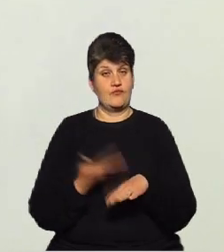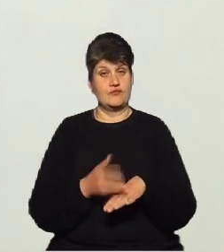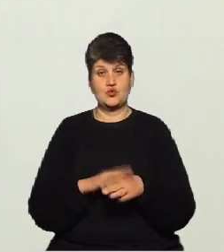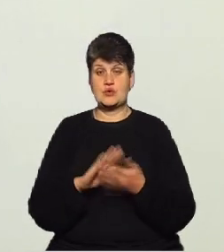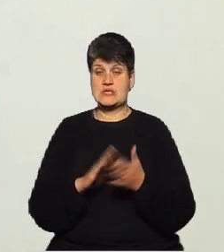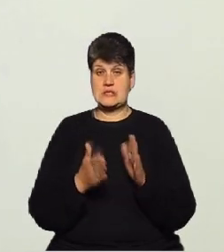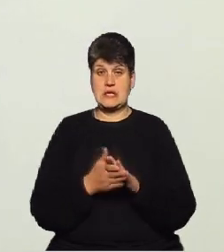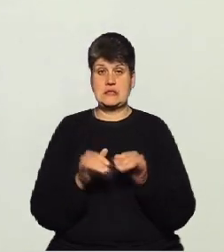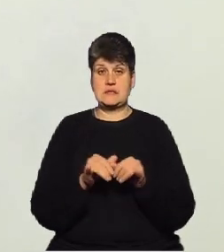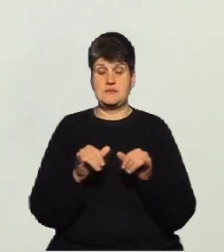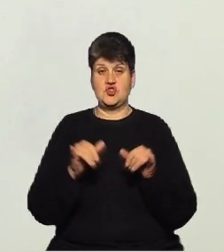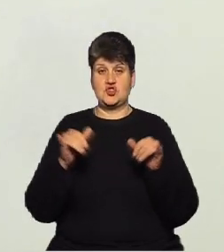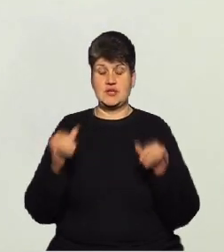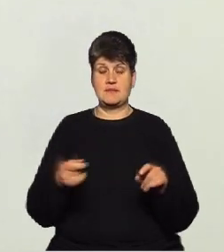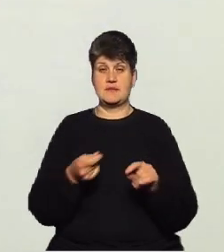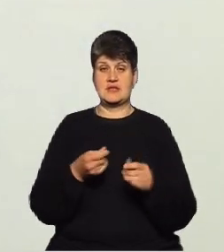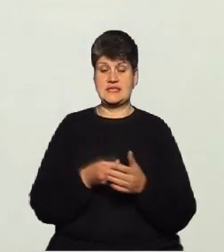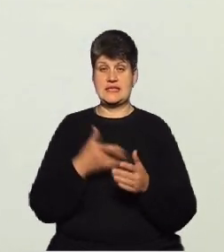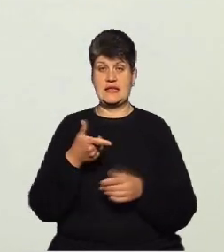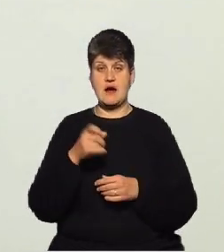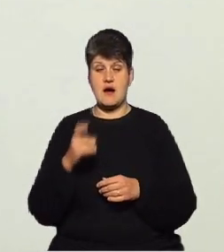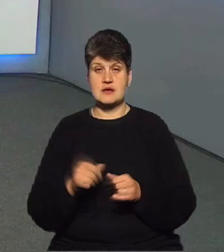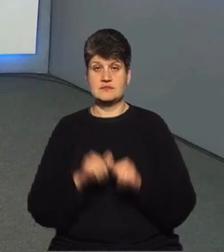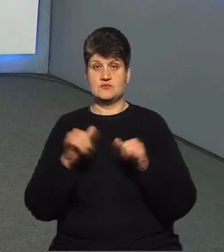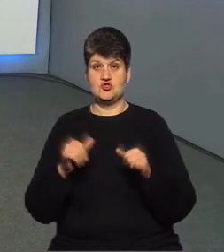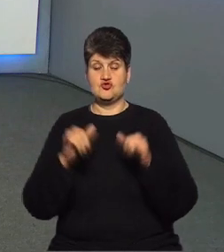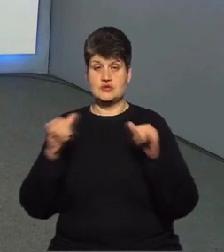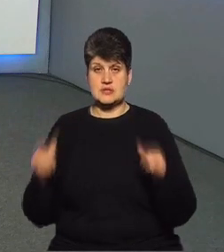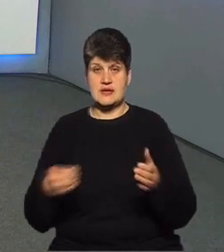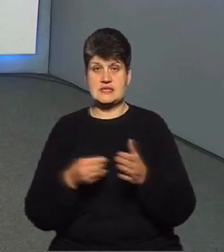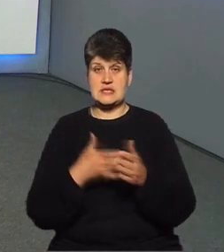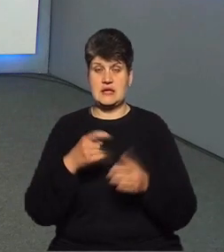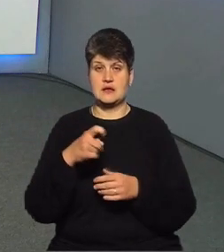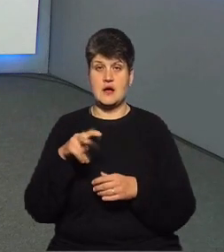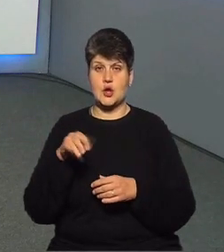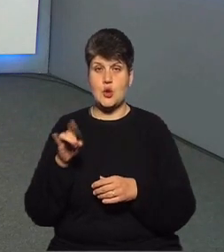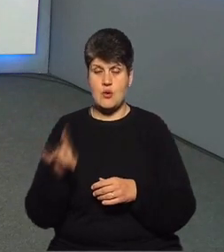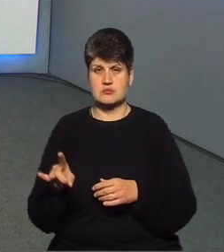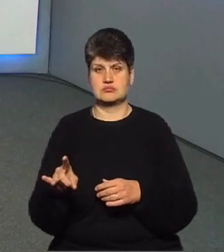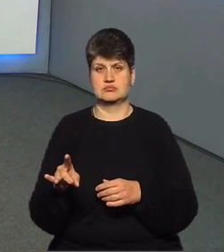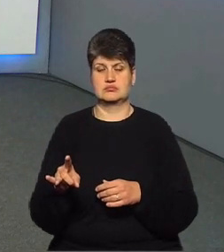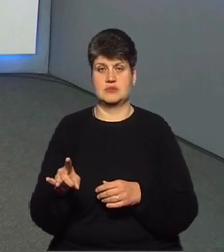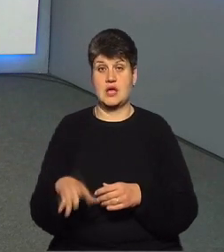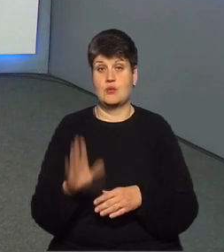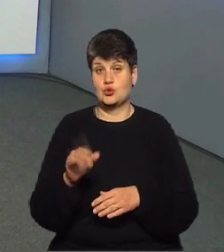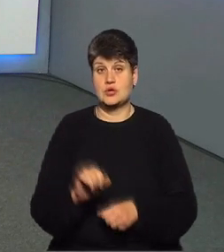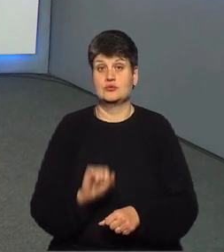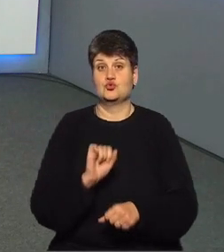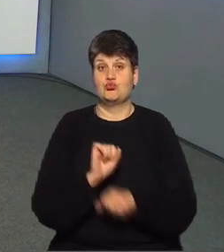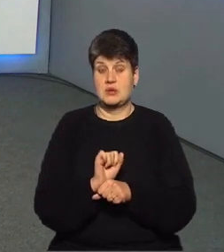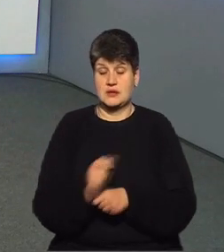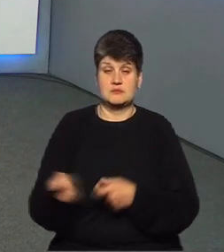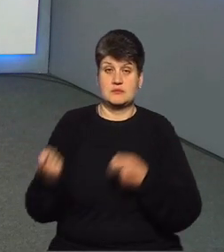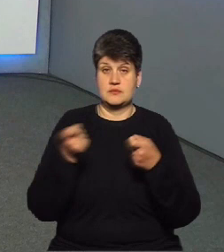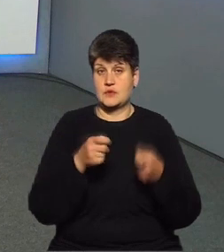газ, відповідно, підніметься цін на хлор, або, можливо, може бути іще гірша ситуація, тобто, зупинка постачання хлору. Чи взагалі не